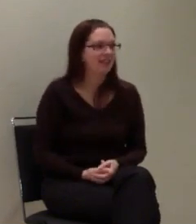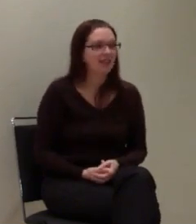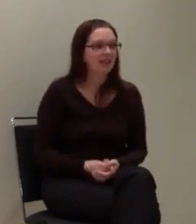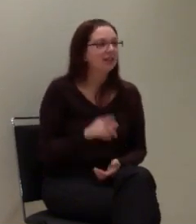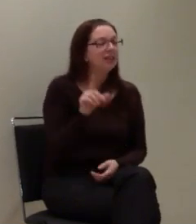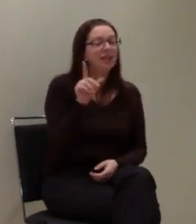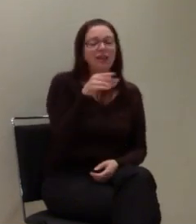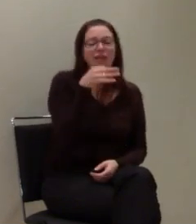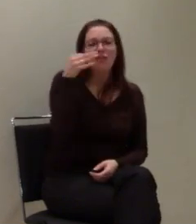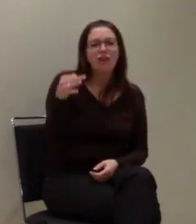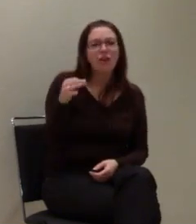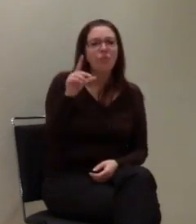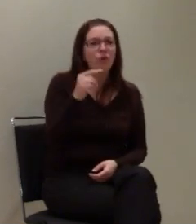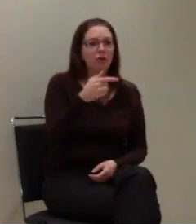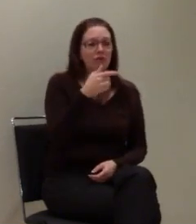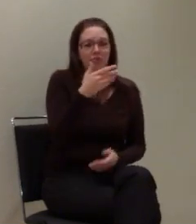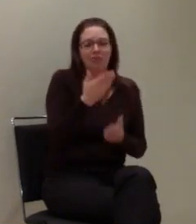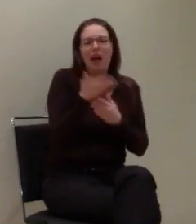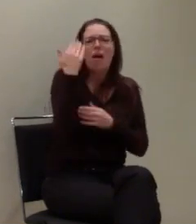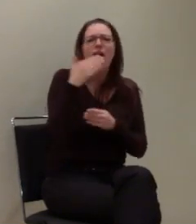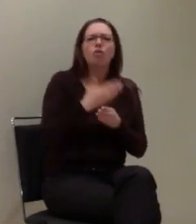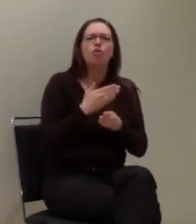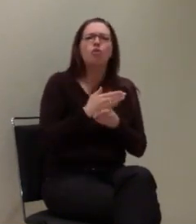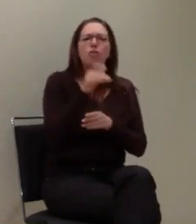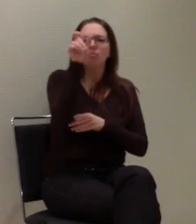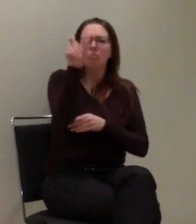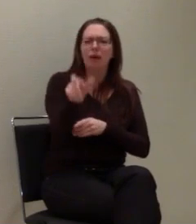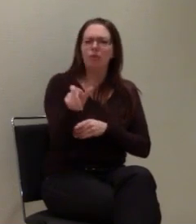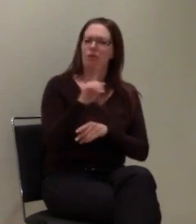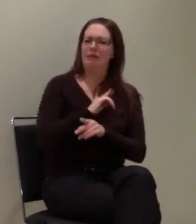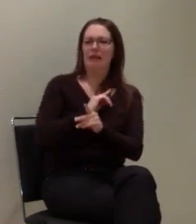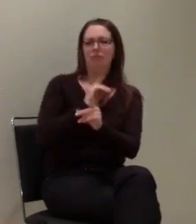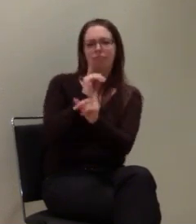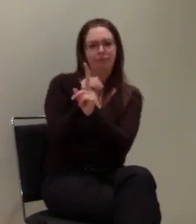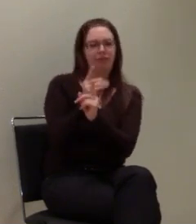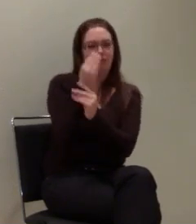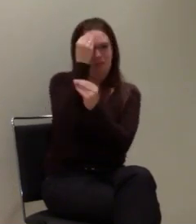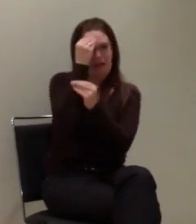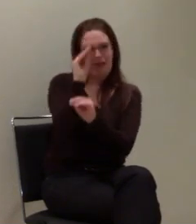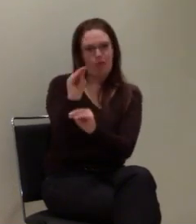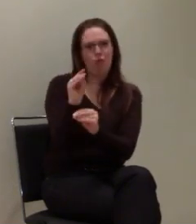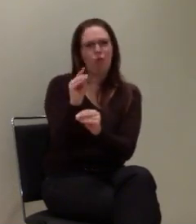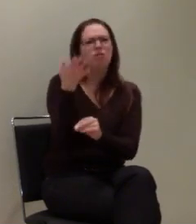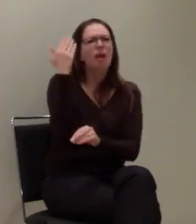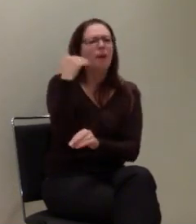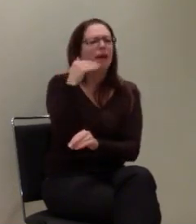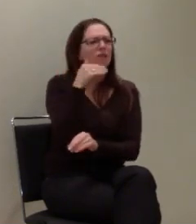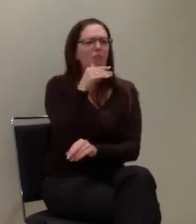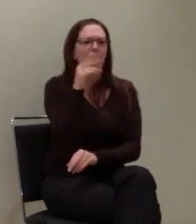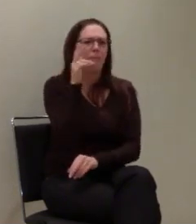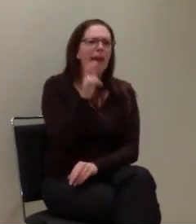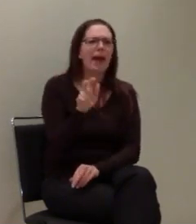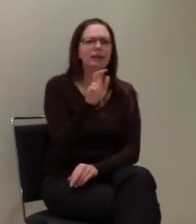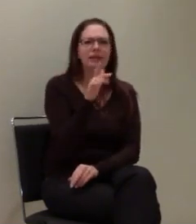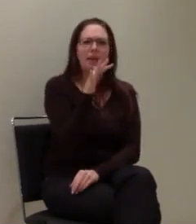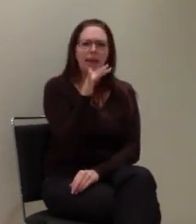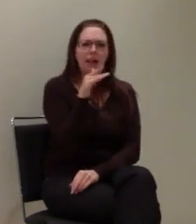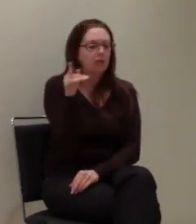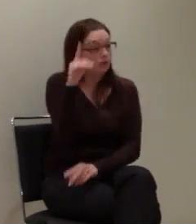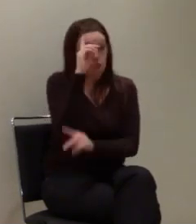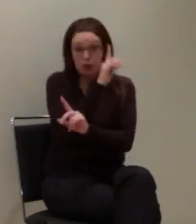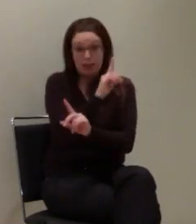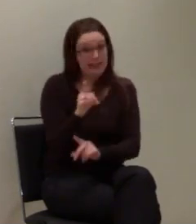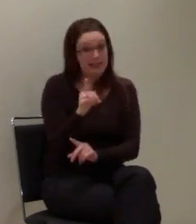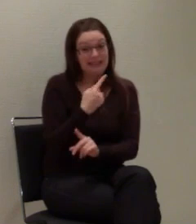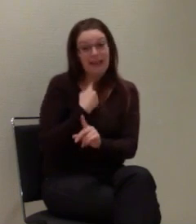Verantwortlichen in dem persönlichen Gespräch auch mitgeteilt. Und er wusste das zu diesem Zeitpunkt nicht. Das war im März, April. Deswegen, ja, denken